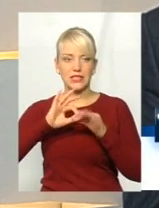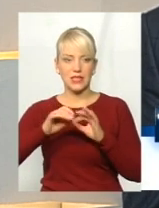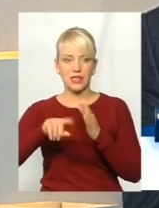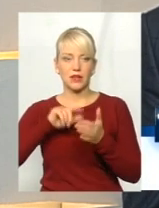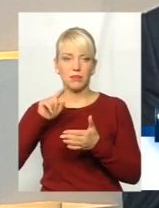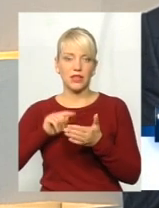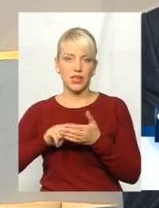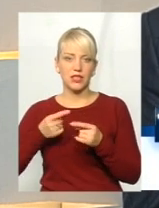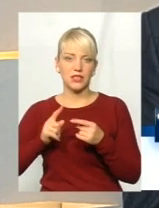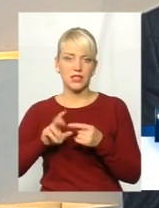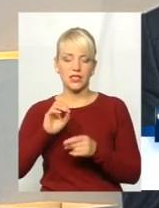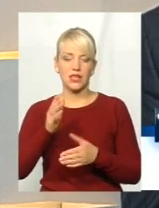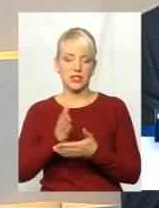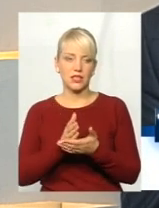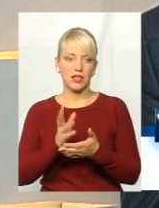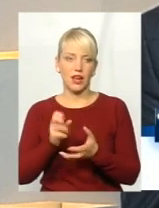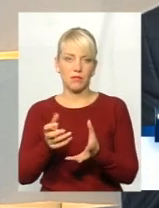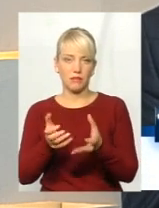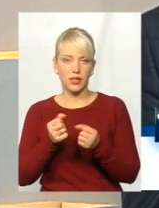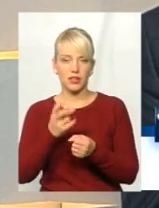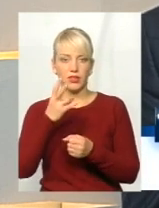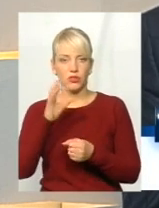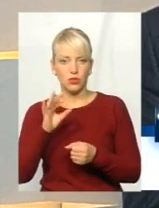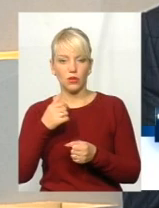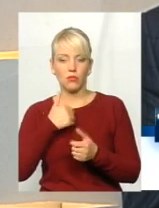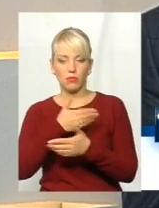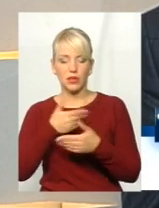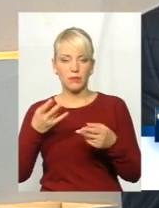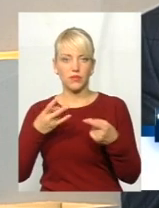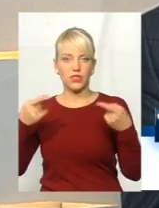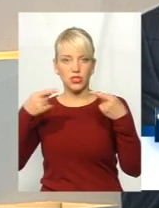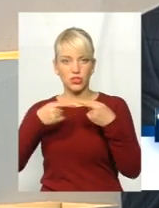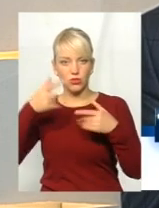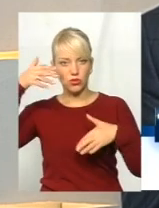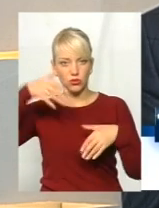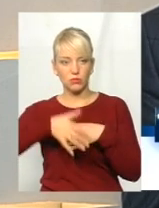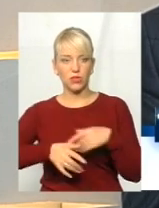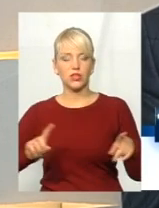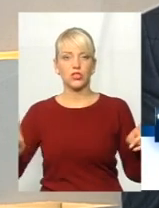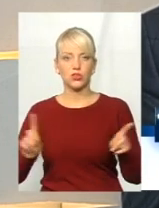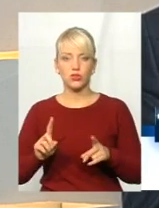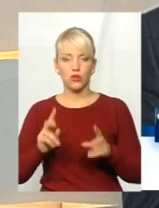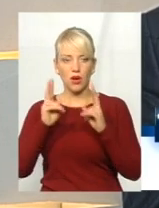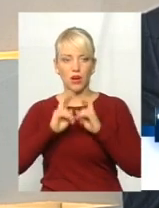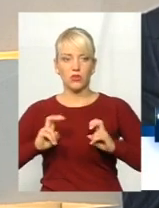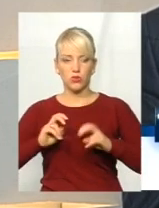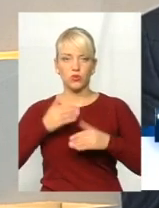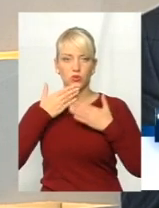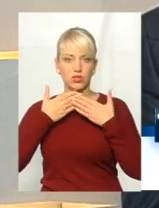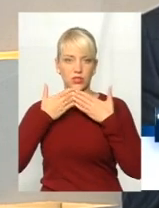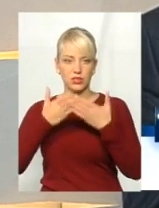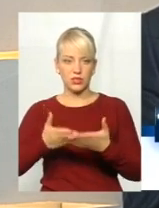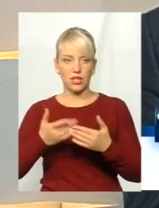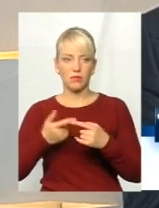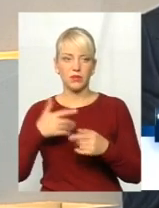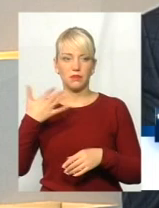це як за заслугу сьогодні прийняли. Ми чітко повинні розуміти, що аналізуючи запити, я зараз прикручую в голові,